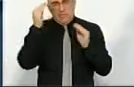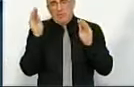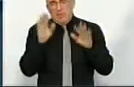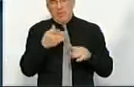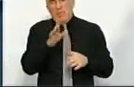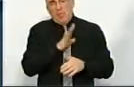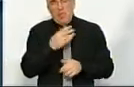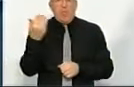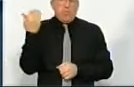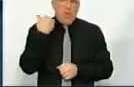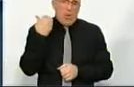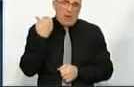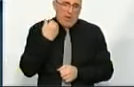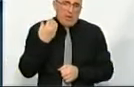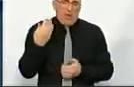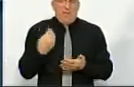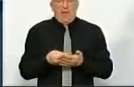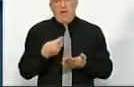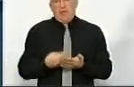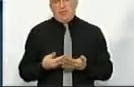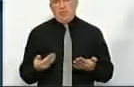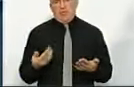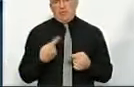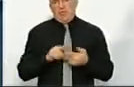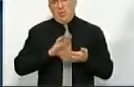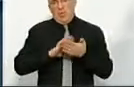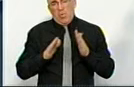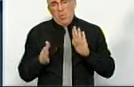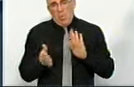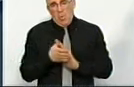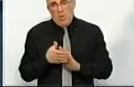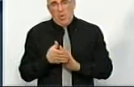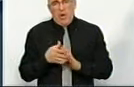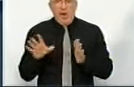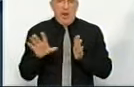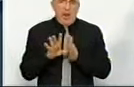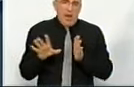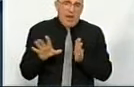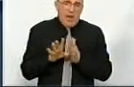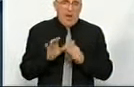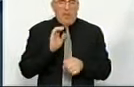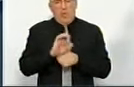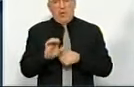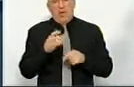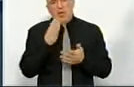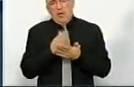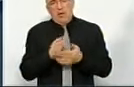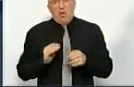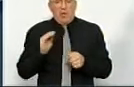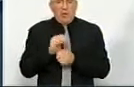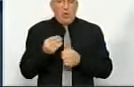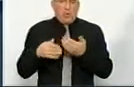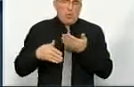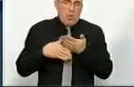які там були борги по фінансуванню, чи укладені угоди на електроенергію, поставки, чи є додаткова